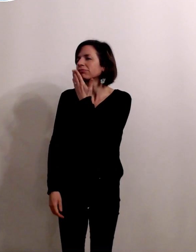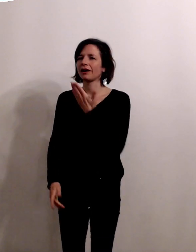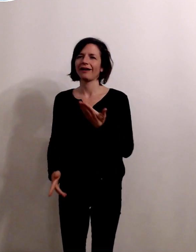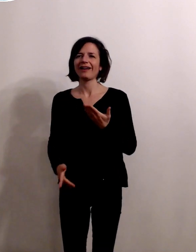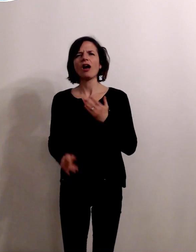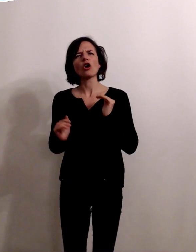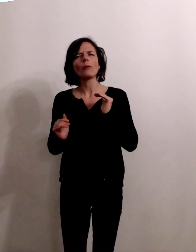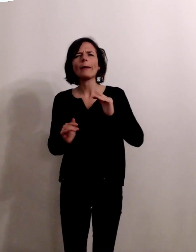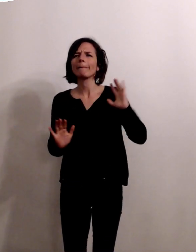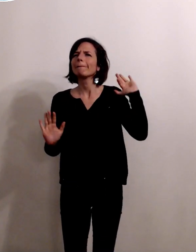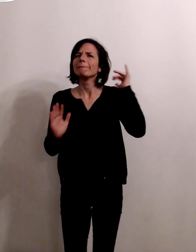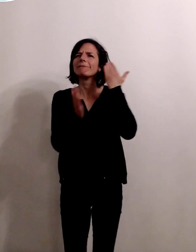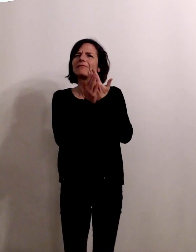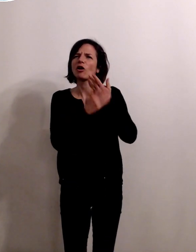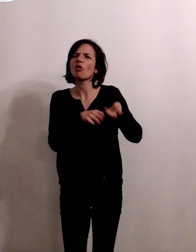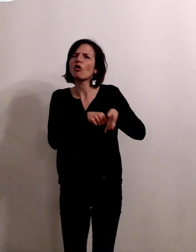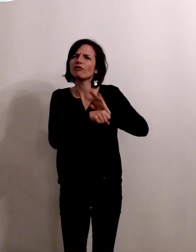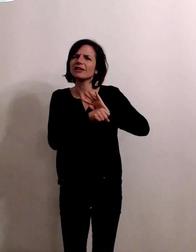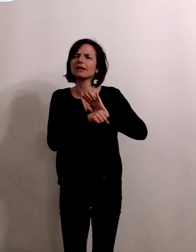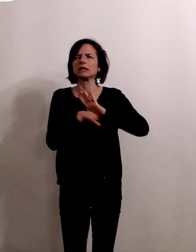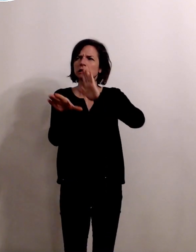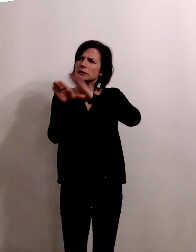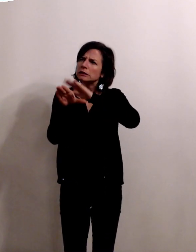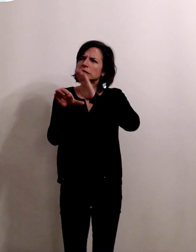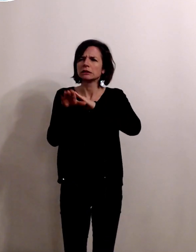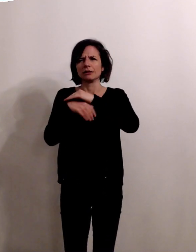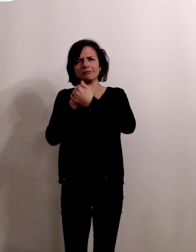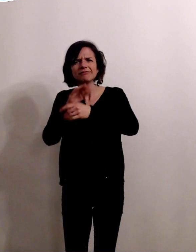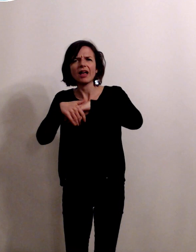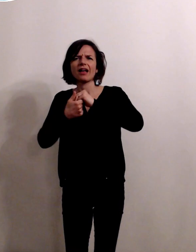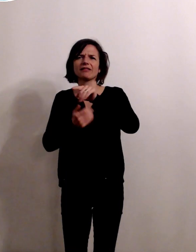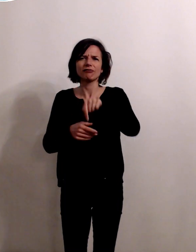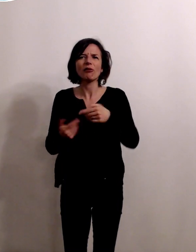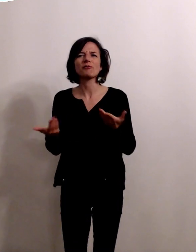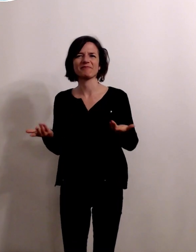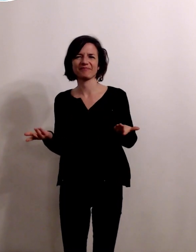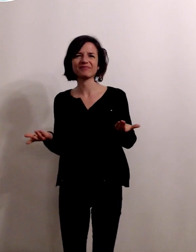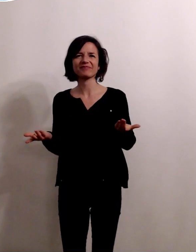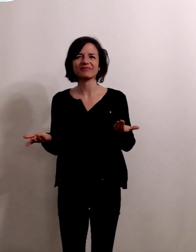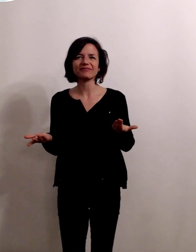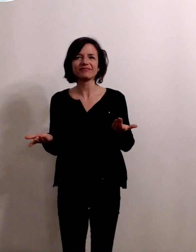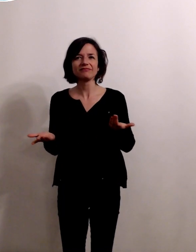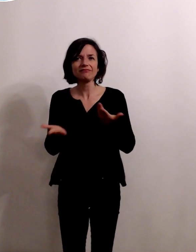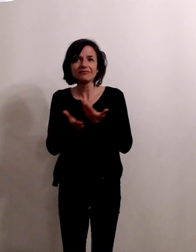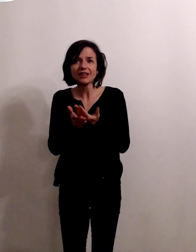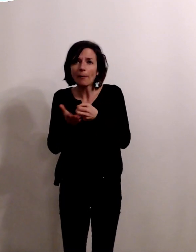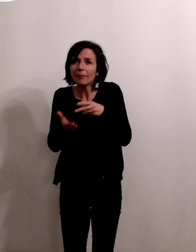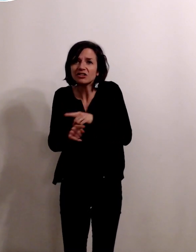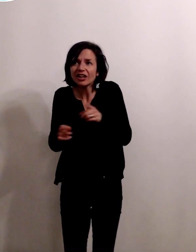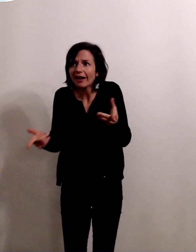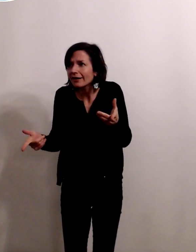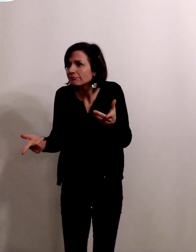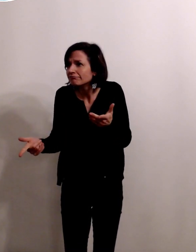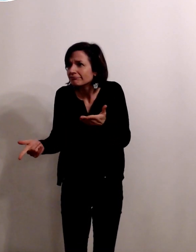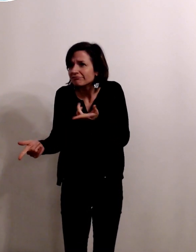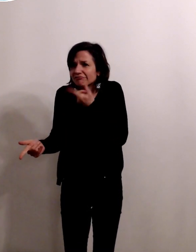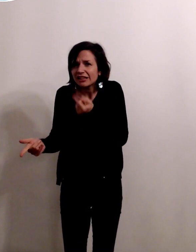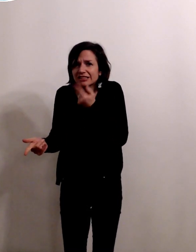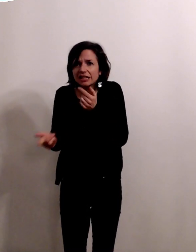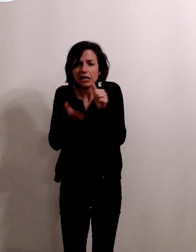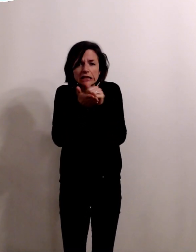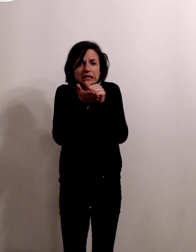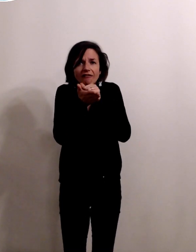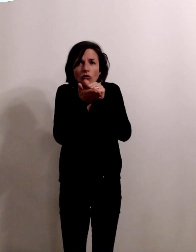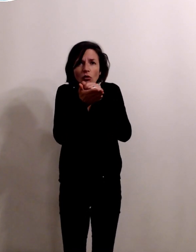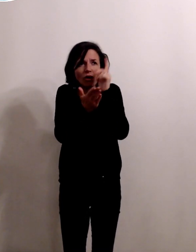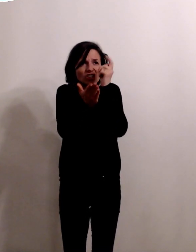parlé un peu quand même au moment du Covid du nettoyage des mains et donc c'est quelque chose qui coûte pas très cher quand même un savon ça va pas